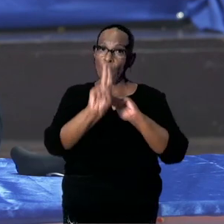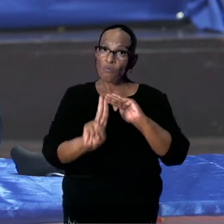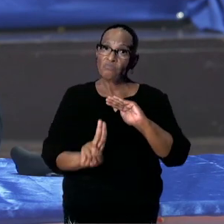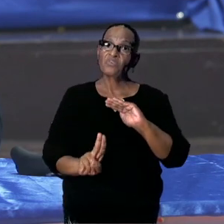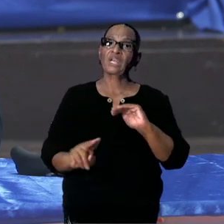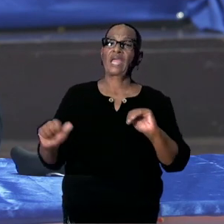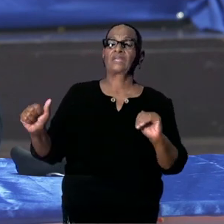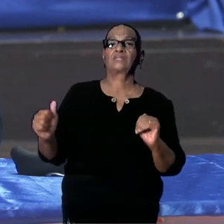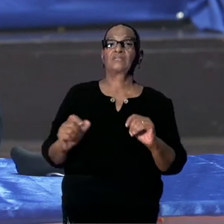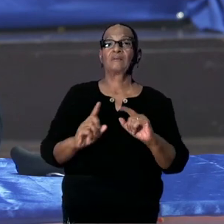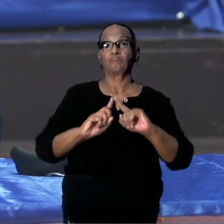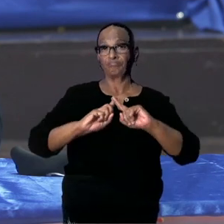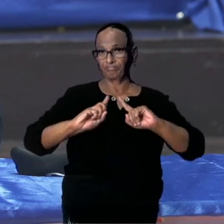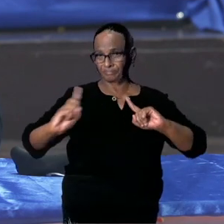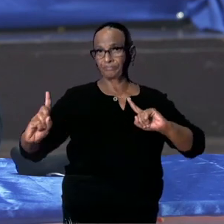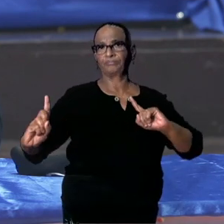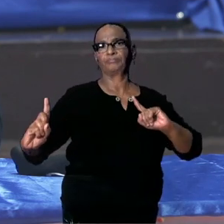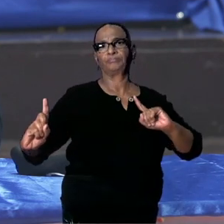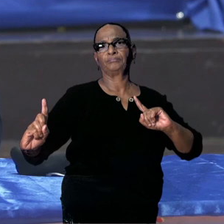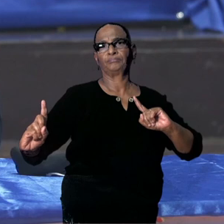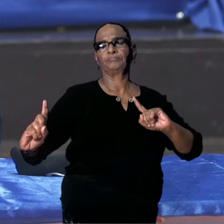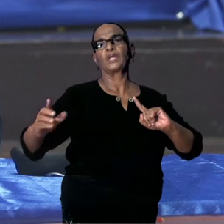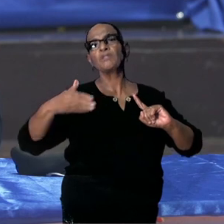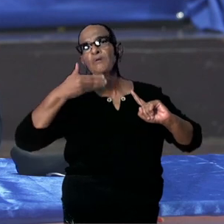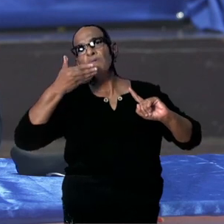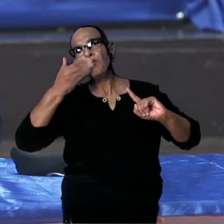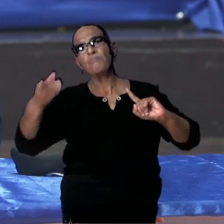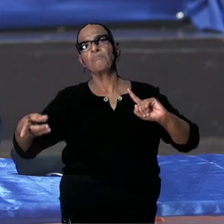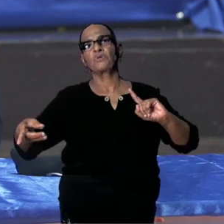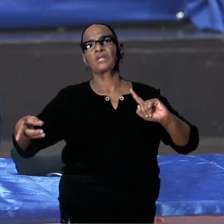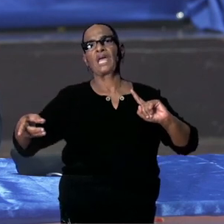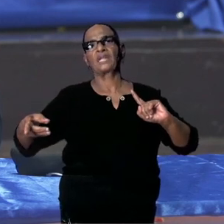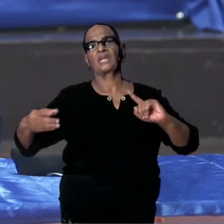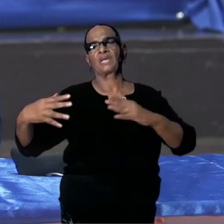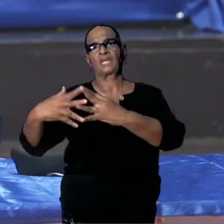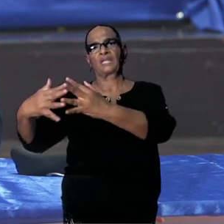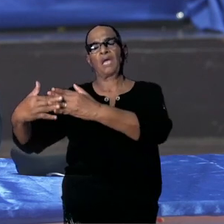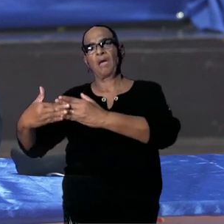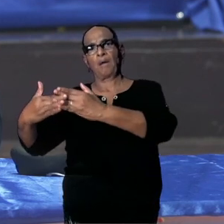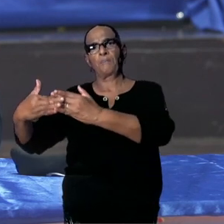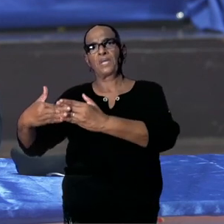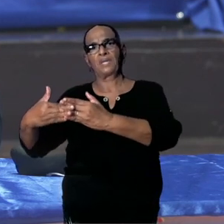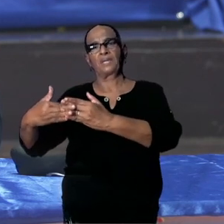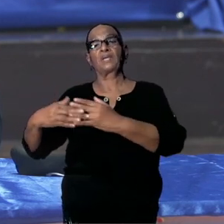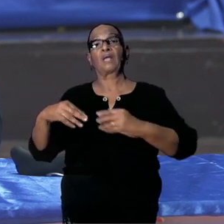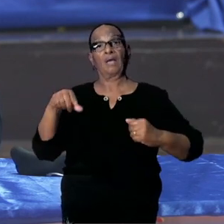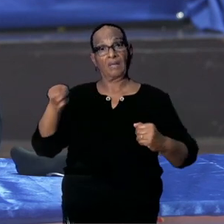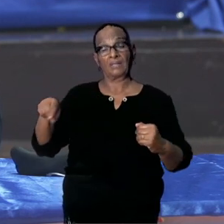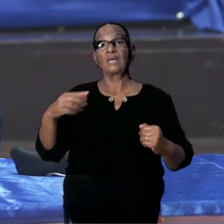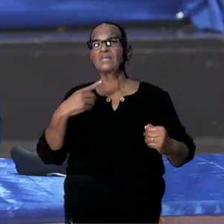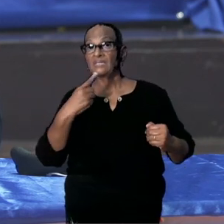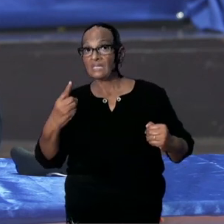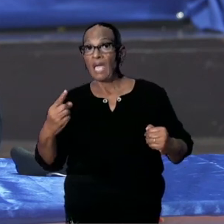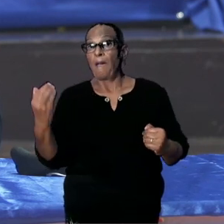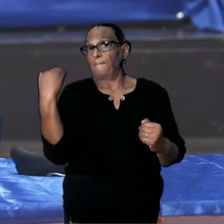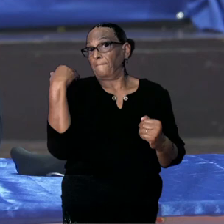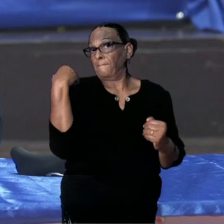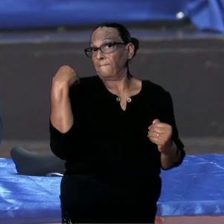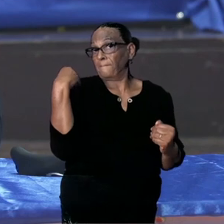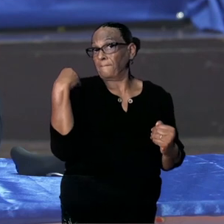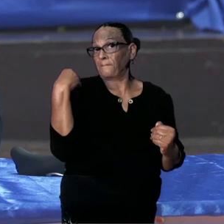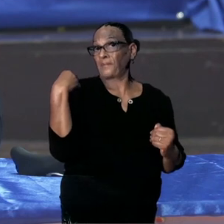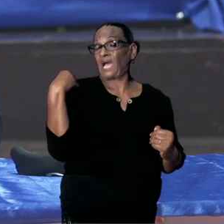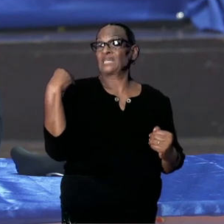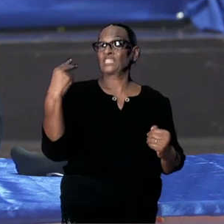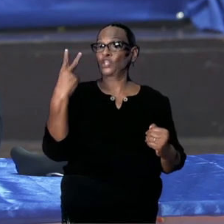rechtstreeks contact gelegd met Moderna in de USA. En daar is als al aangegeven dat wij pas in 2022